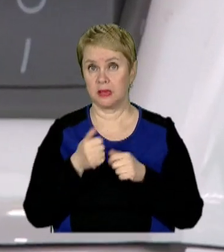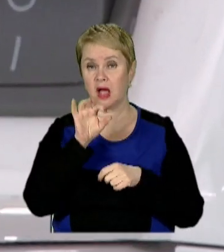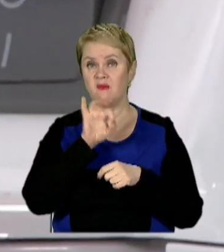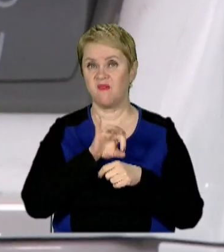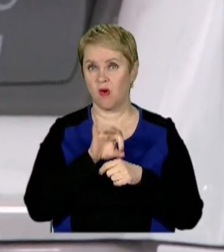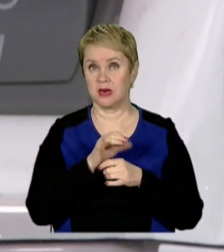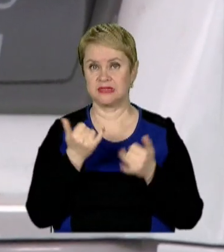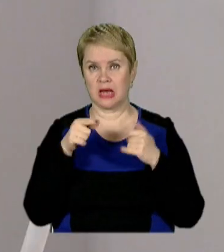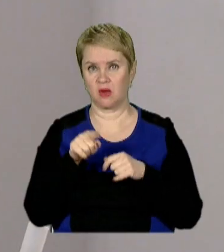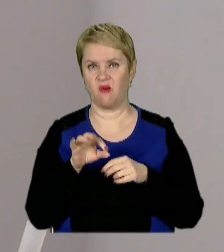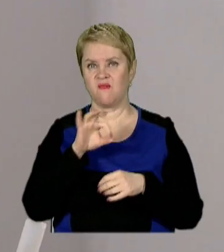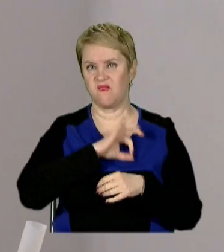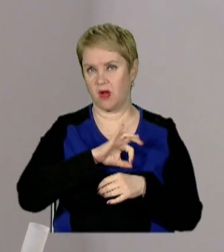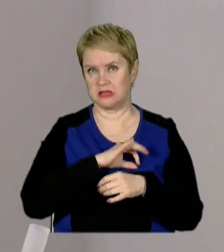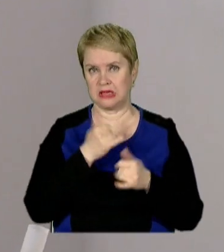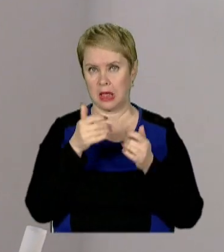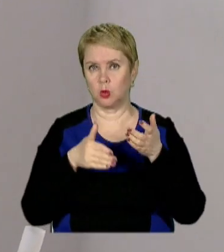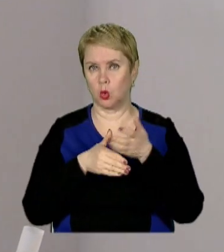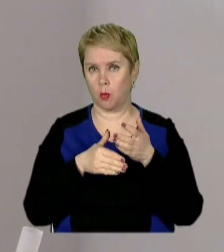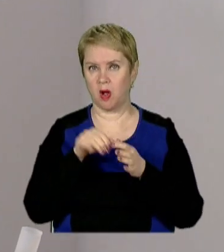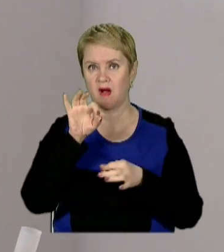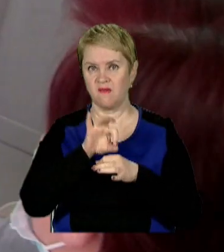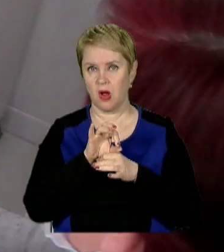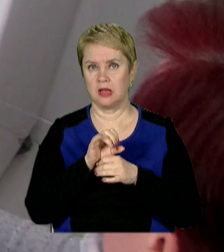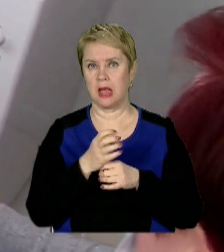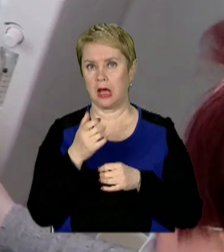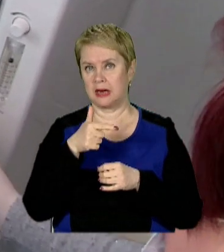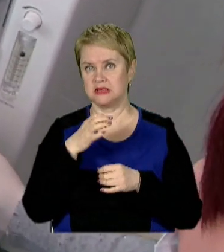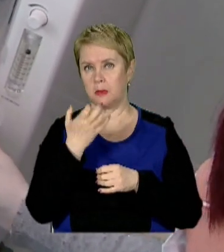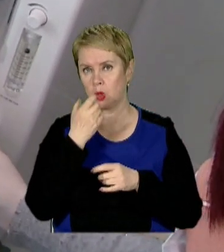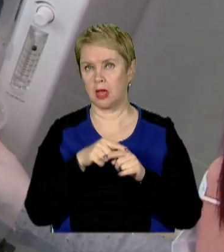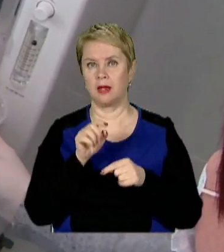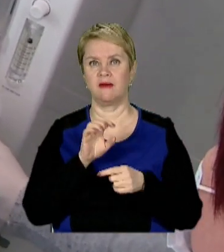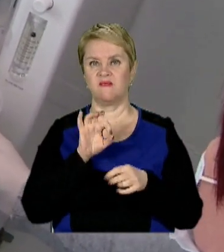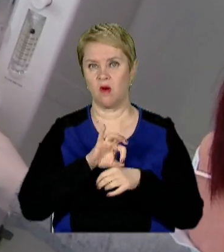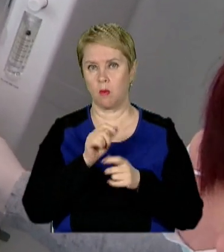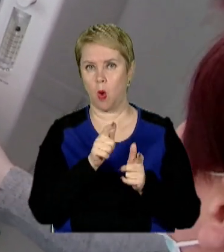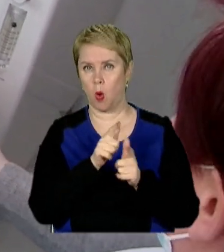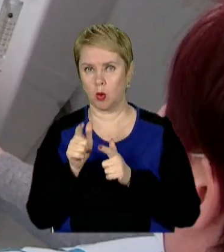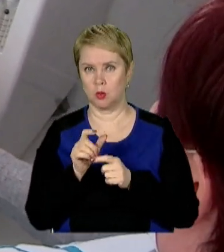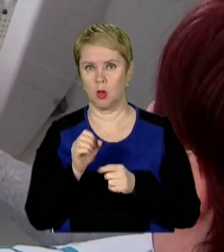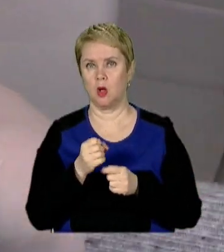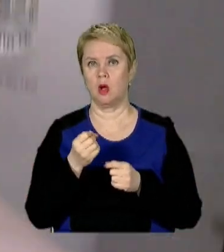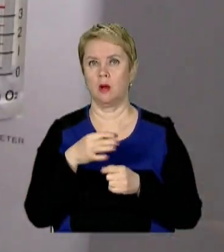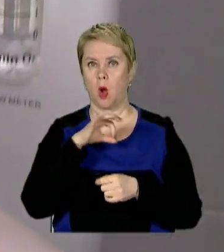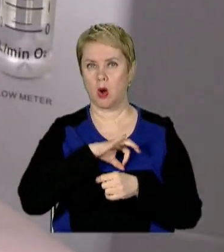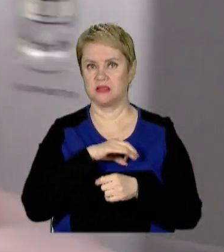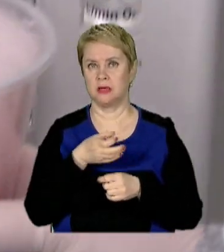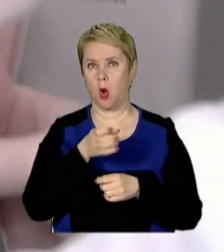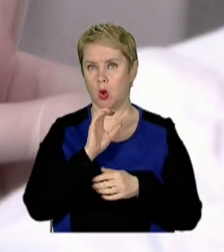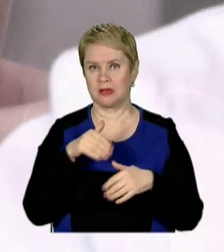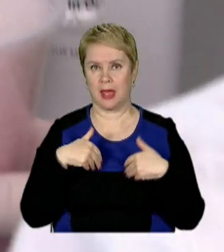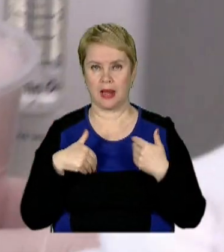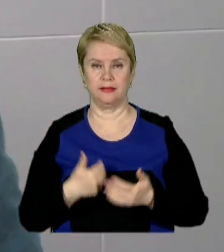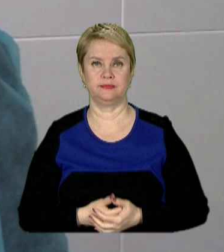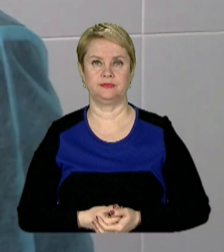хворих. Зараз його використовують для допомоги хворим на респіраторні хвороби, зокрема, готують корисні коктейлі. Це обичний